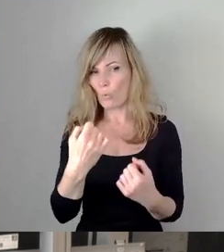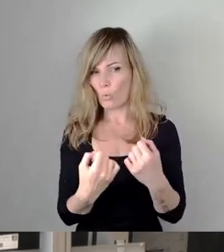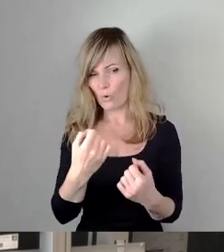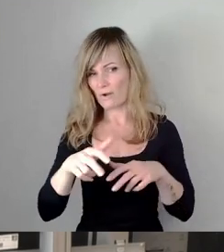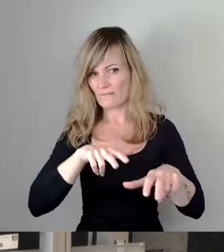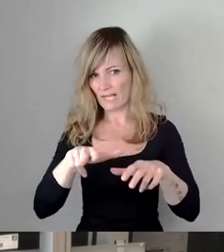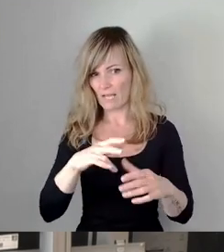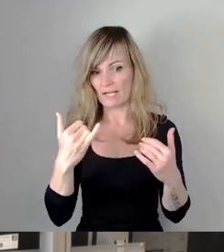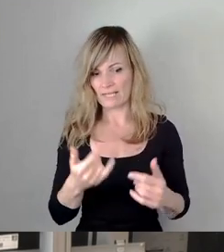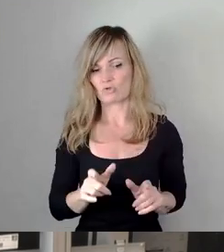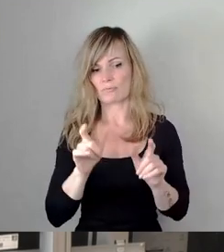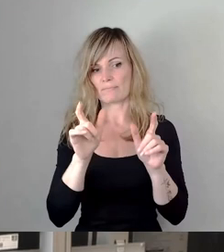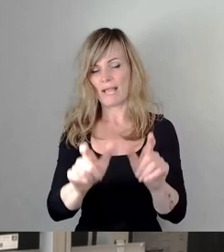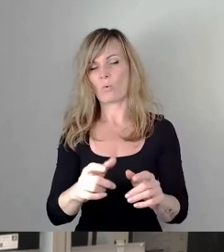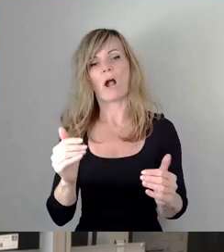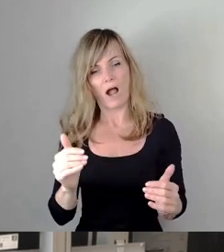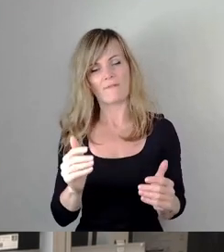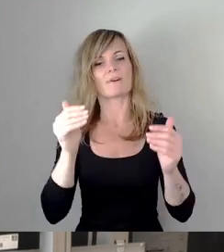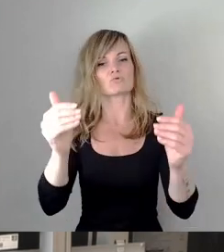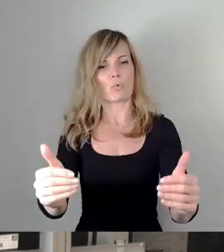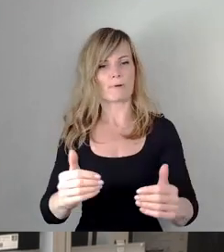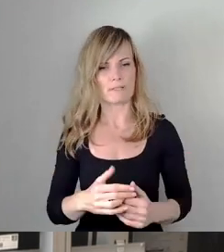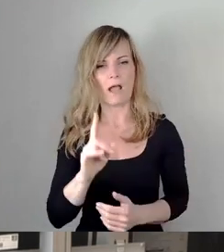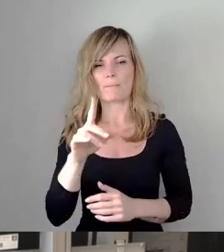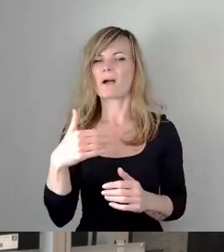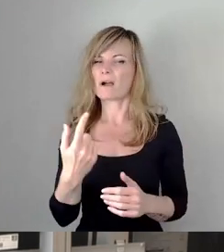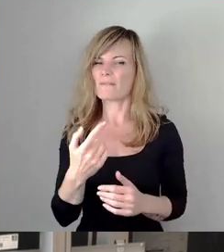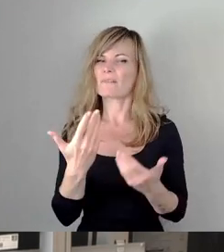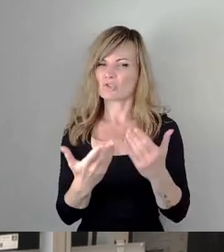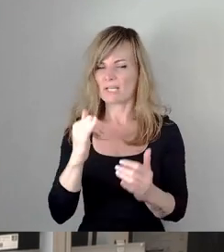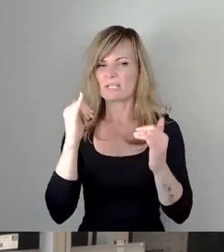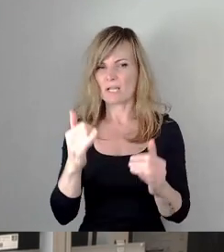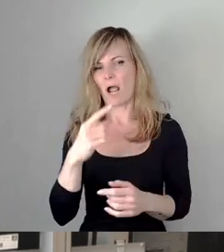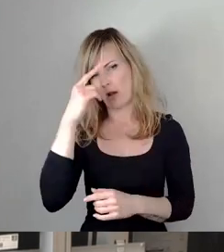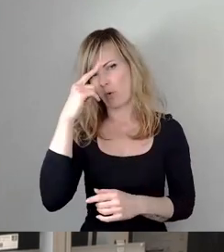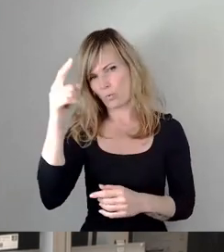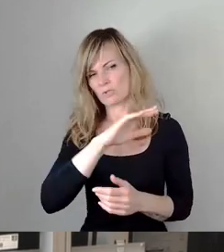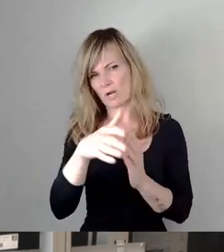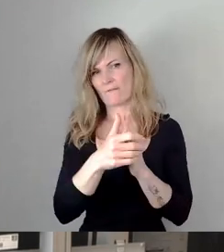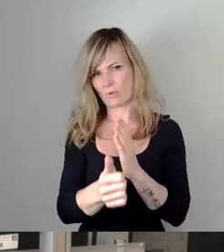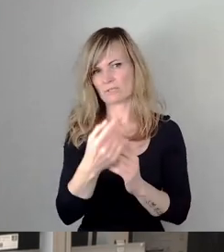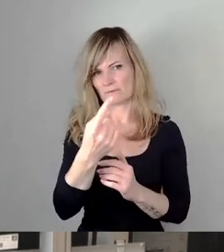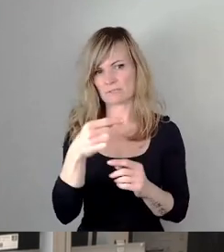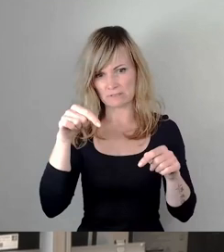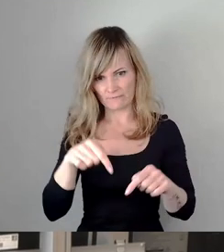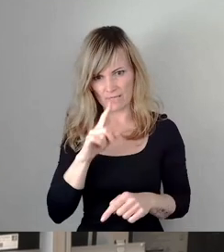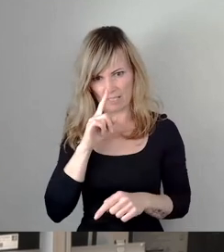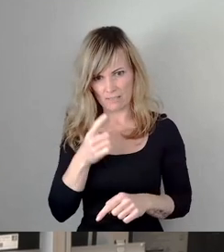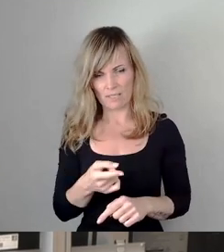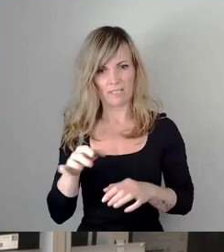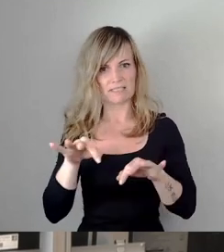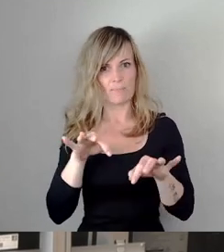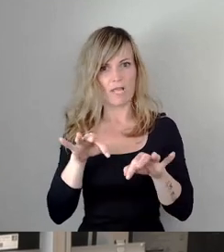Beschlussverschlag erstmal verschoben, wird aber mit großer Wahrscheinlichkeit die logische Konsequenz der hier zu beschließenden Simulation sein.